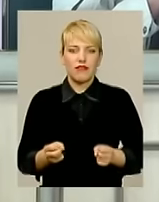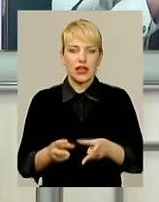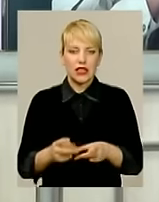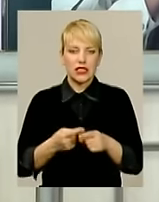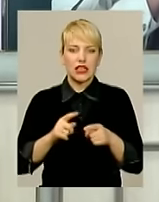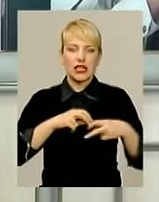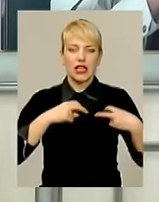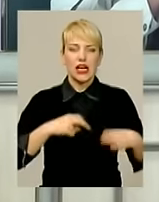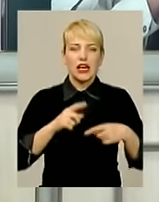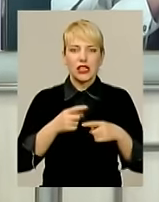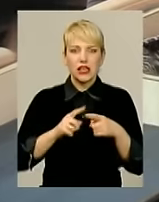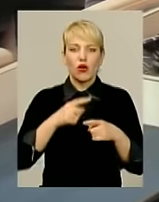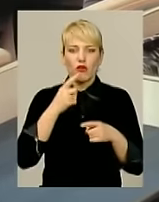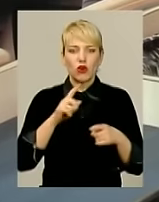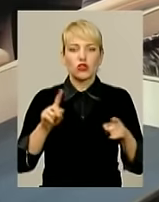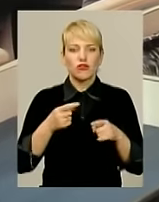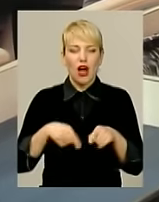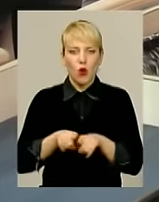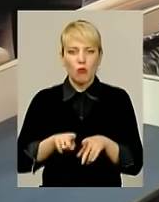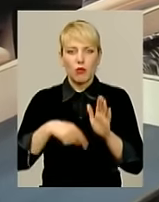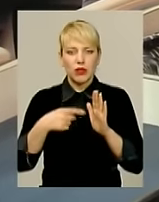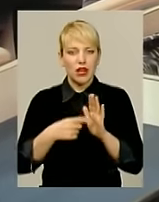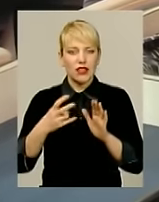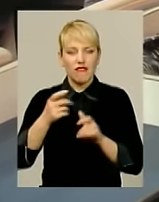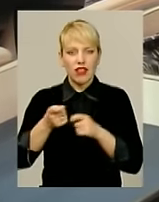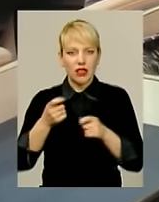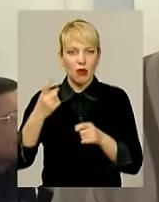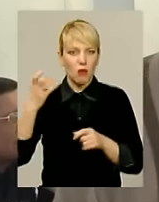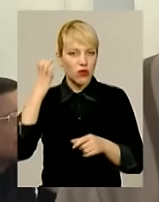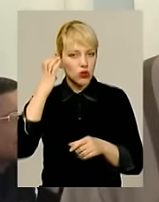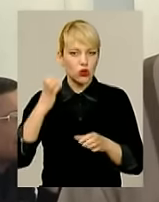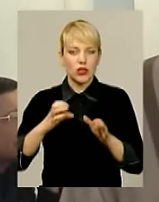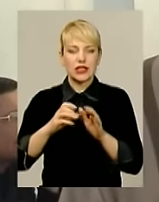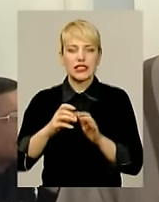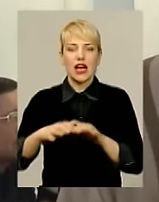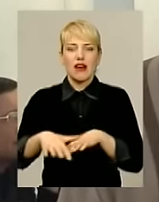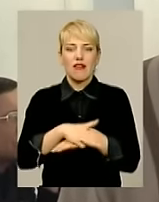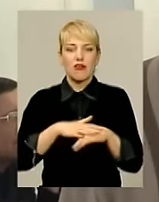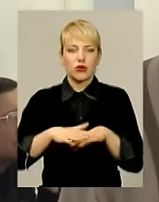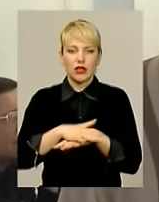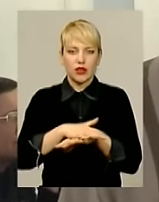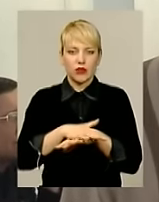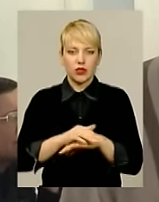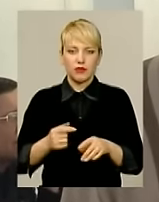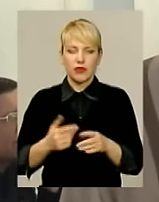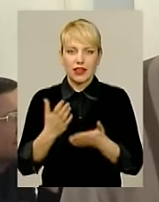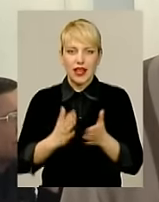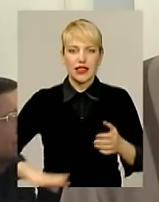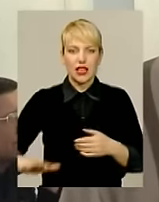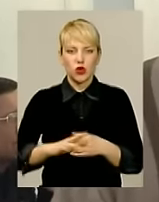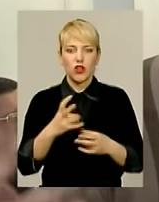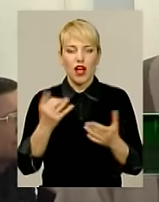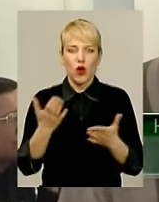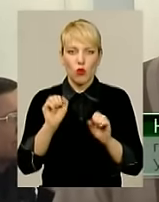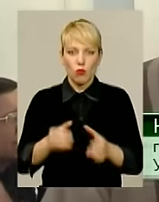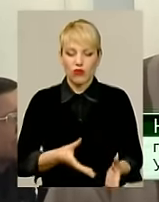важливому питанні влада має насамперед дослухатися до думки громади. Є території, на яку впливає або може вплинути